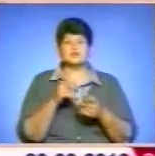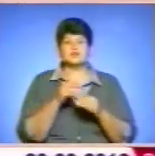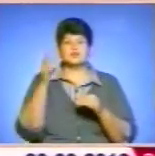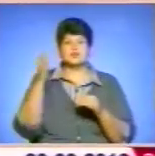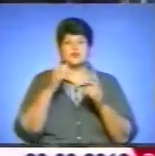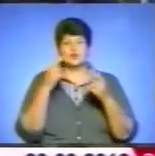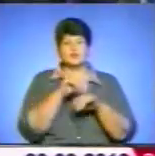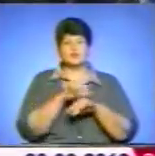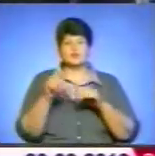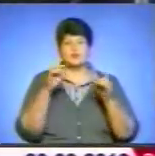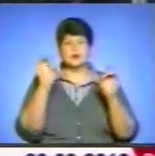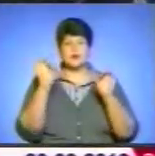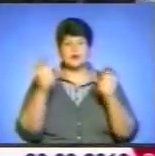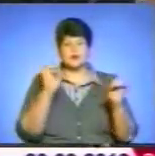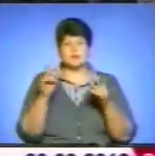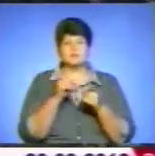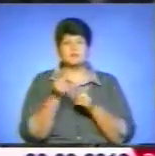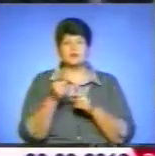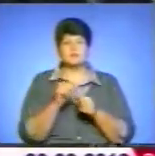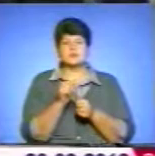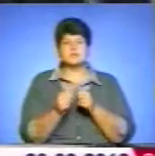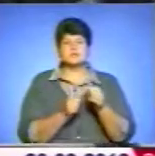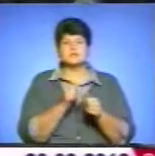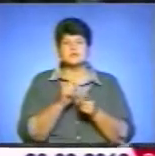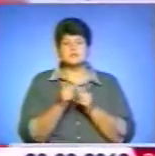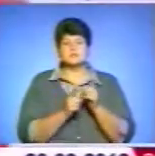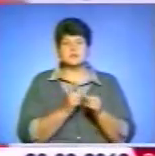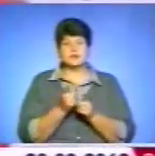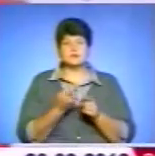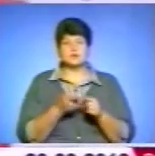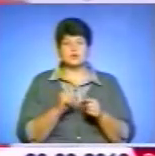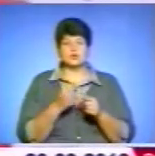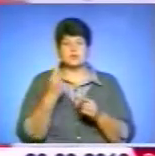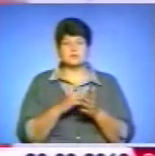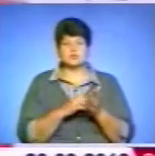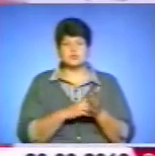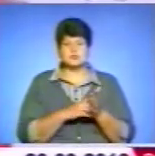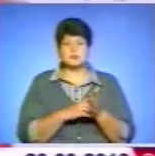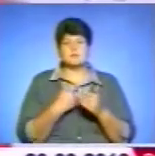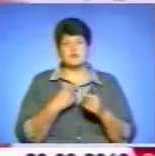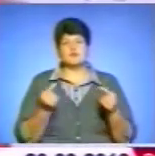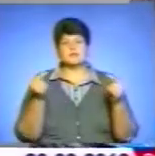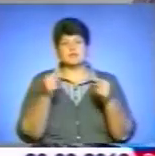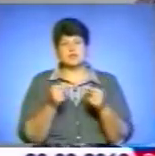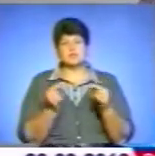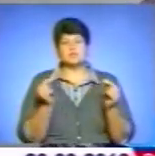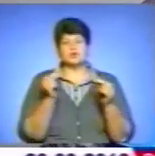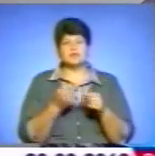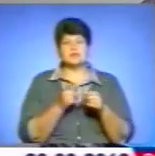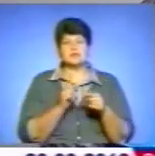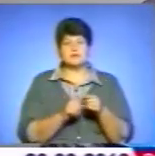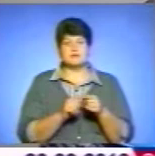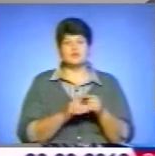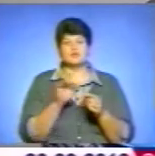Тернополі частково змінилися. Це одна з причин демонтажу окремих рекламних щитів. Ми визначаємо, чи підходить дана конструкція в